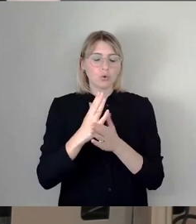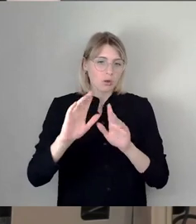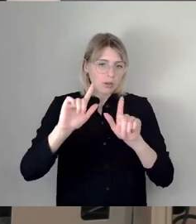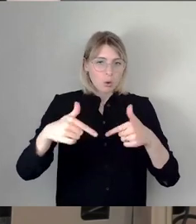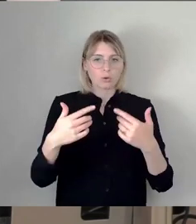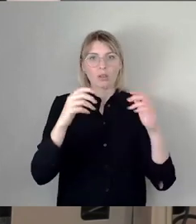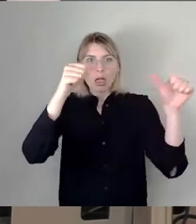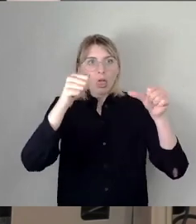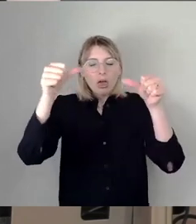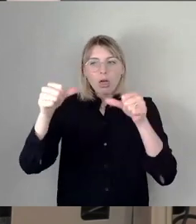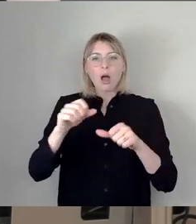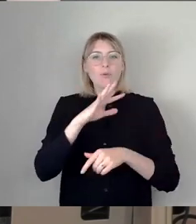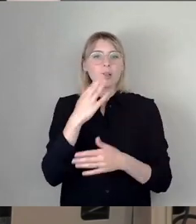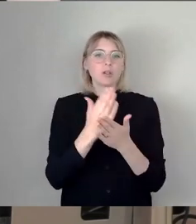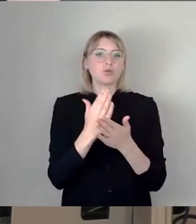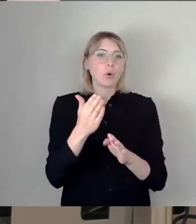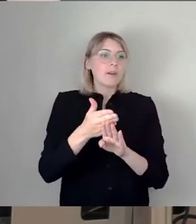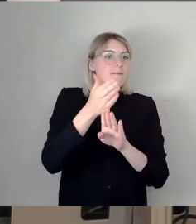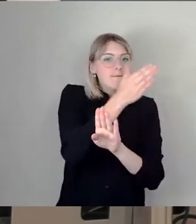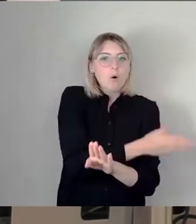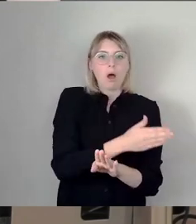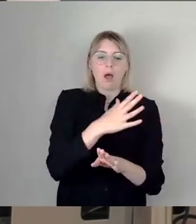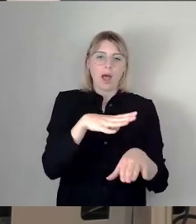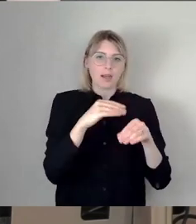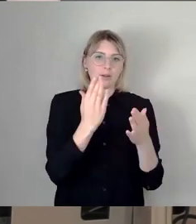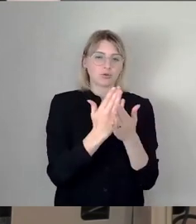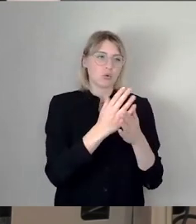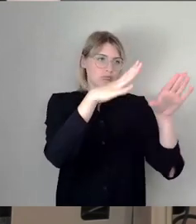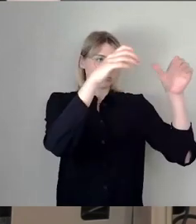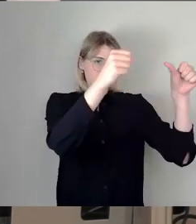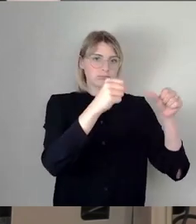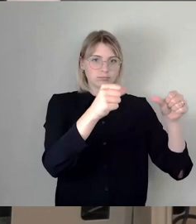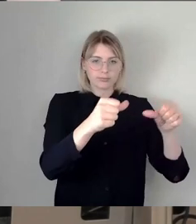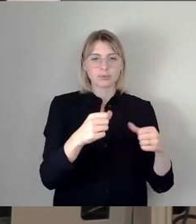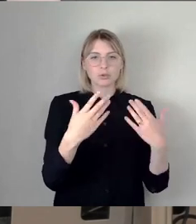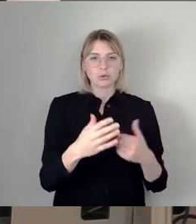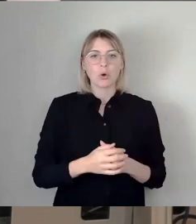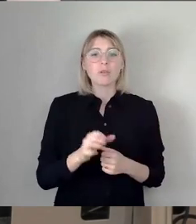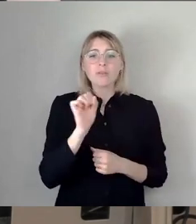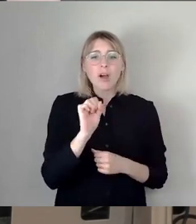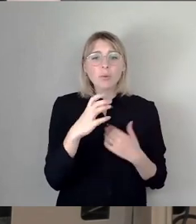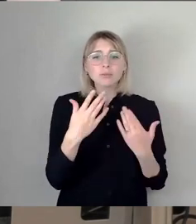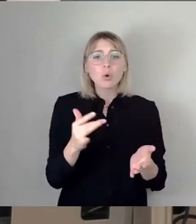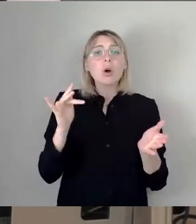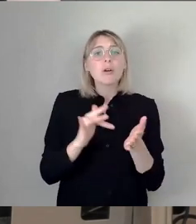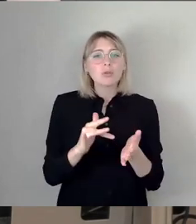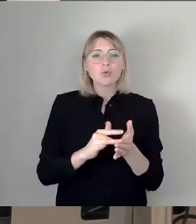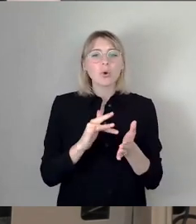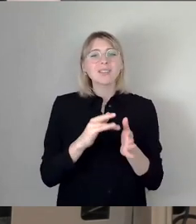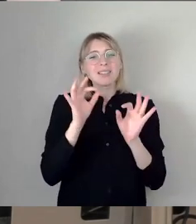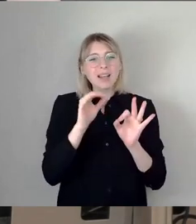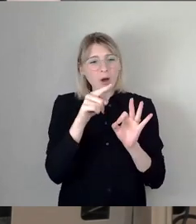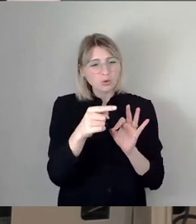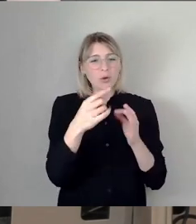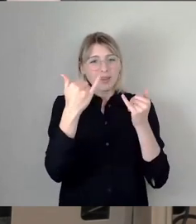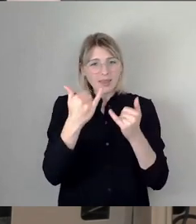fangen auch schon vor Herrn Dr. Brauns an zu plakatieren. Und warum passiert das? Es passiert, weil eben explizit drinsteht in der jetzigen